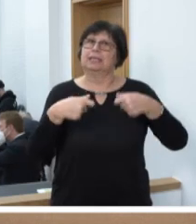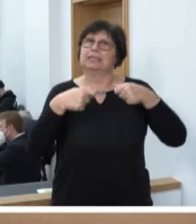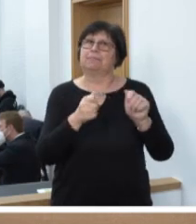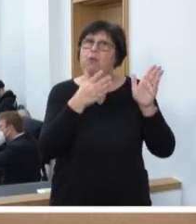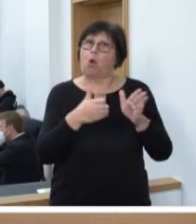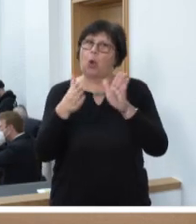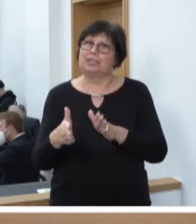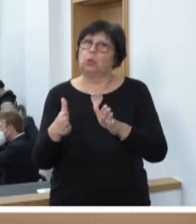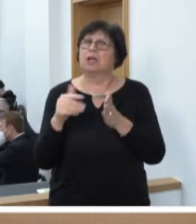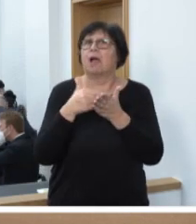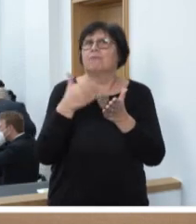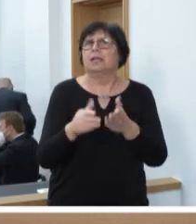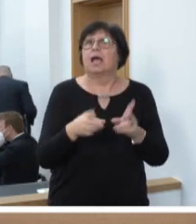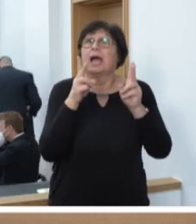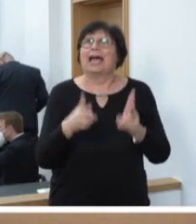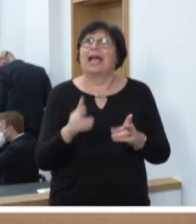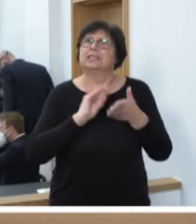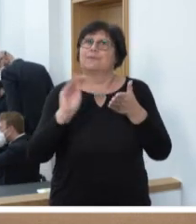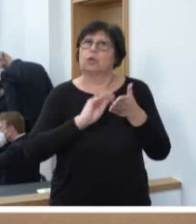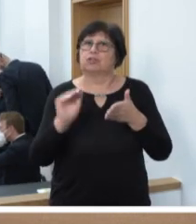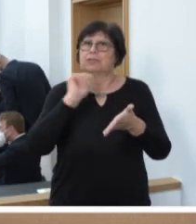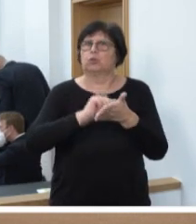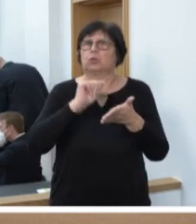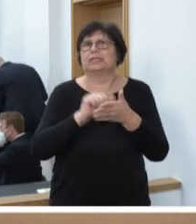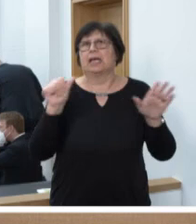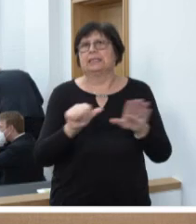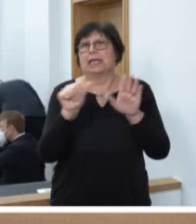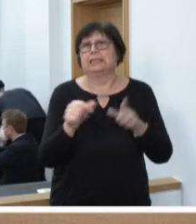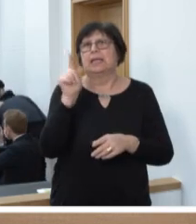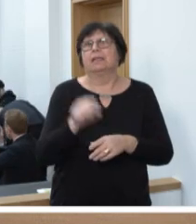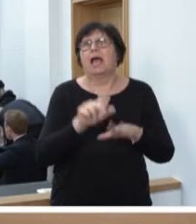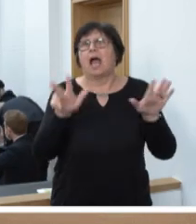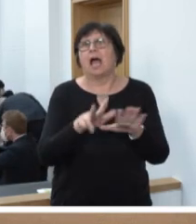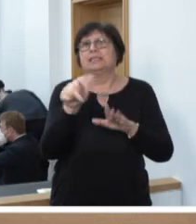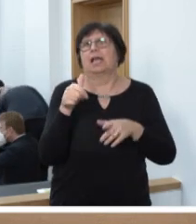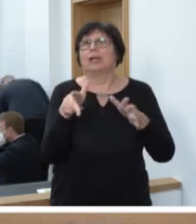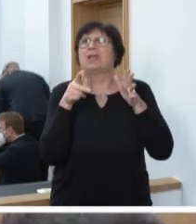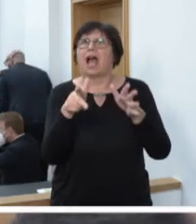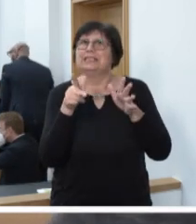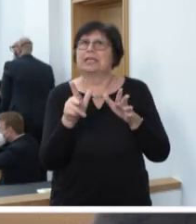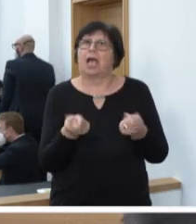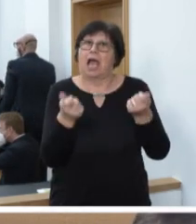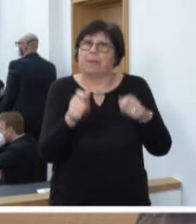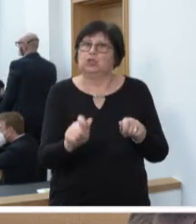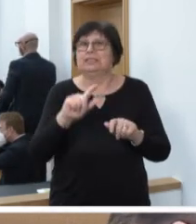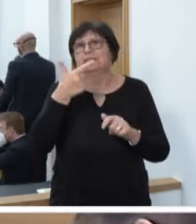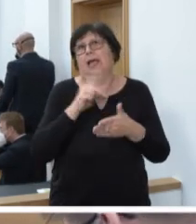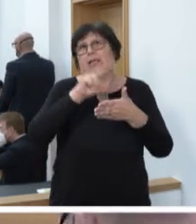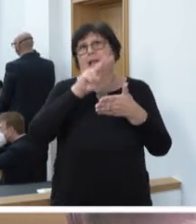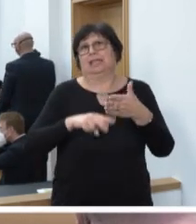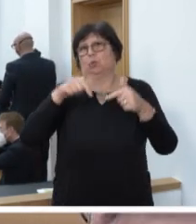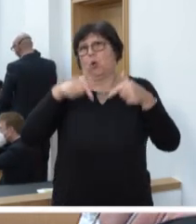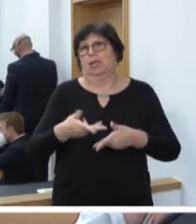Rechtsvorschriften, das ist die Drucksache 16-1881, abschließend in zweiter Lesung heute zu beraten.